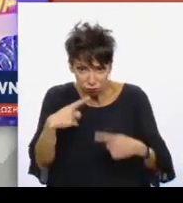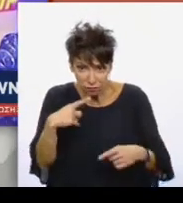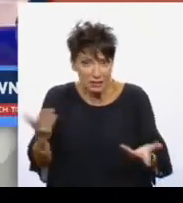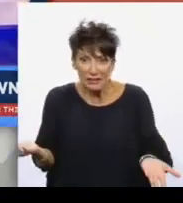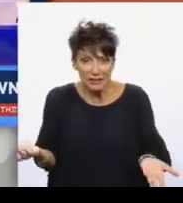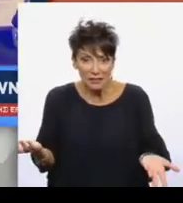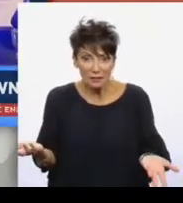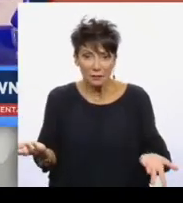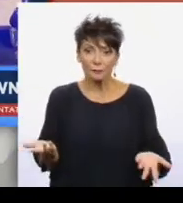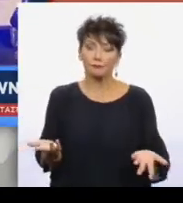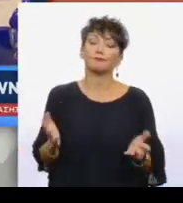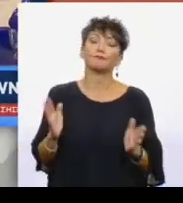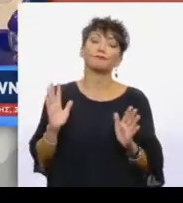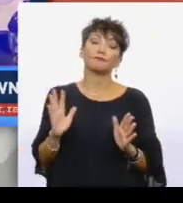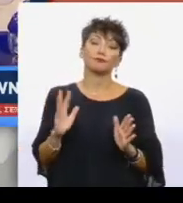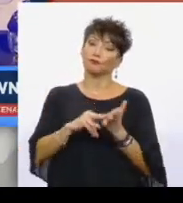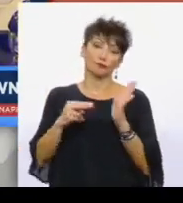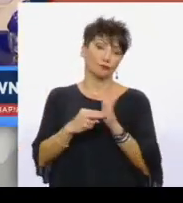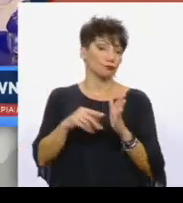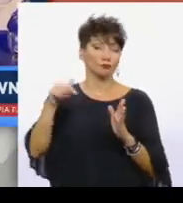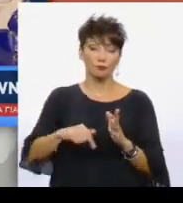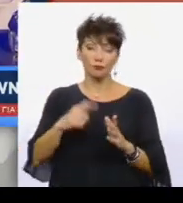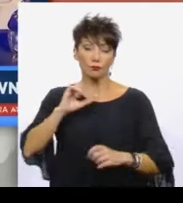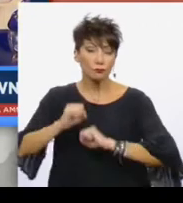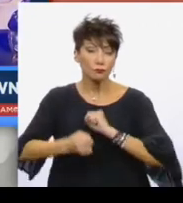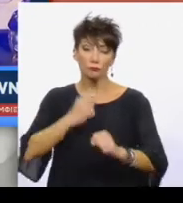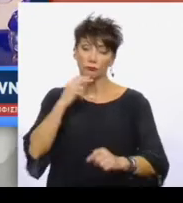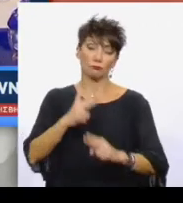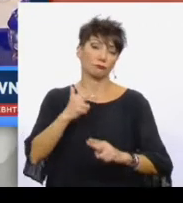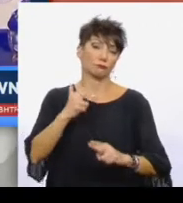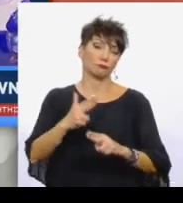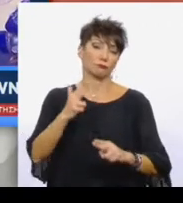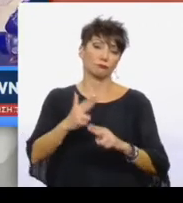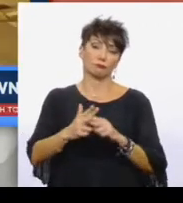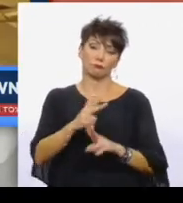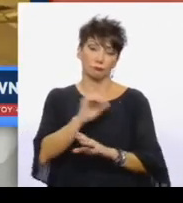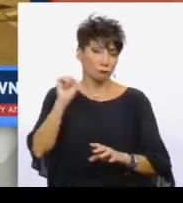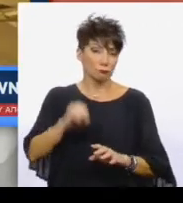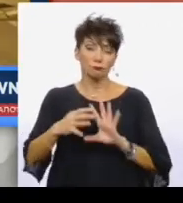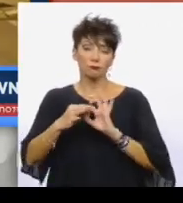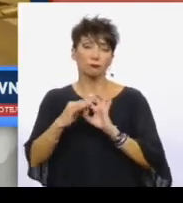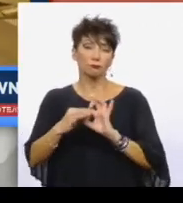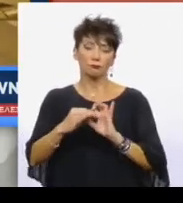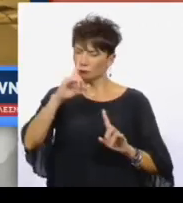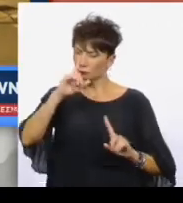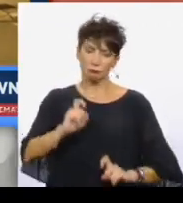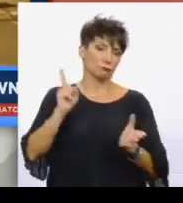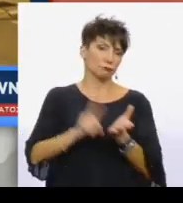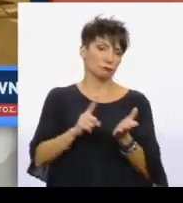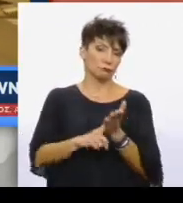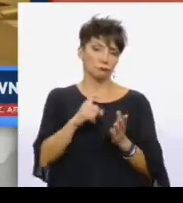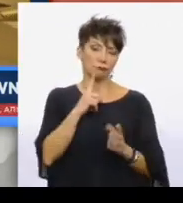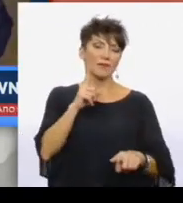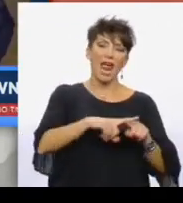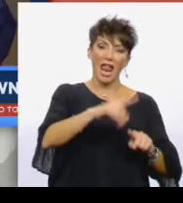Κύριε Σρόιτερ, σε αυτή τη μάχη δεν περισσεύει κανένας. Όπως είπατε είναι κρίσιμο το σημείο της συνεργασίας των συμπολιτών μας με την